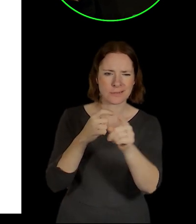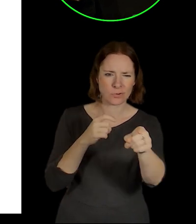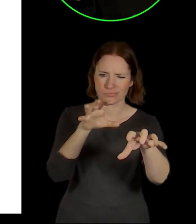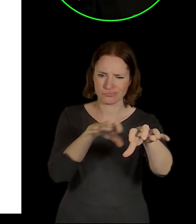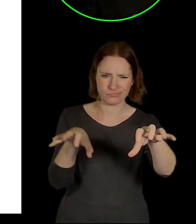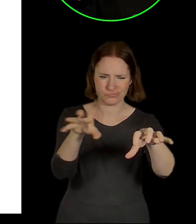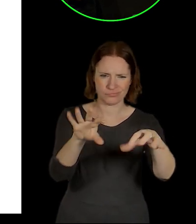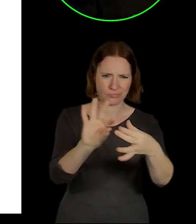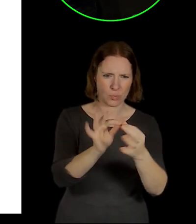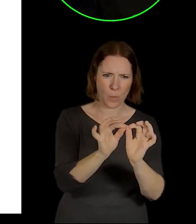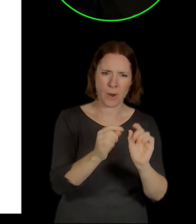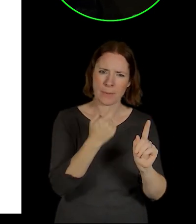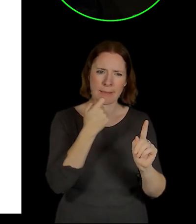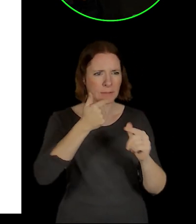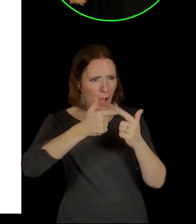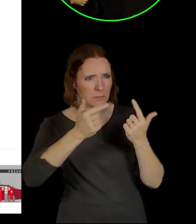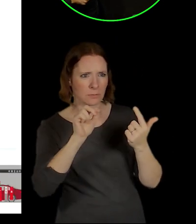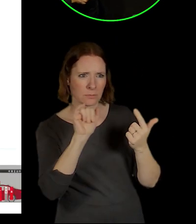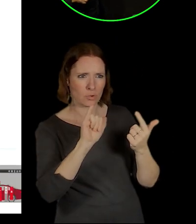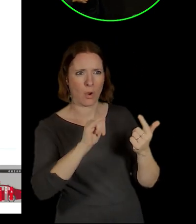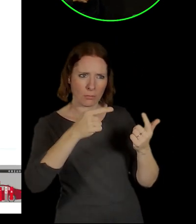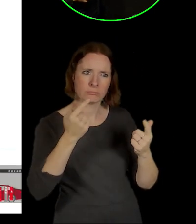čitelný a srozumitelný pro uživatele.